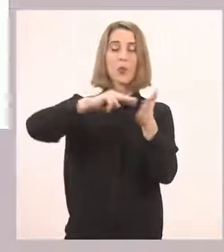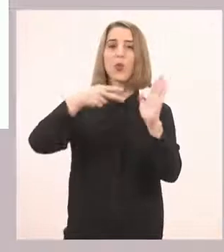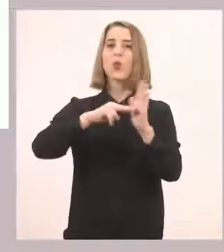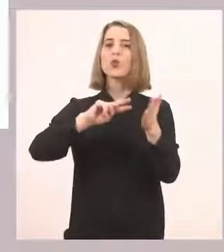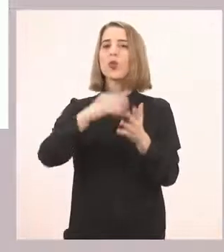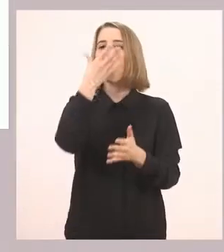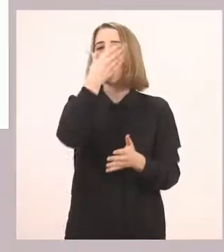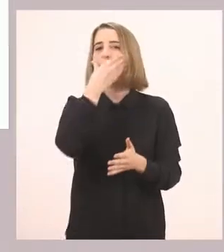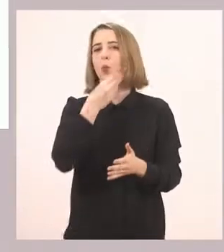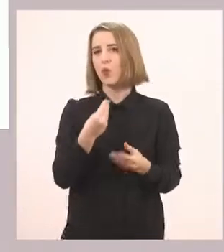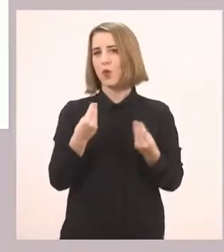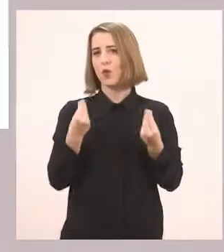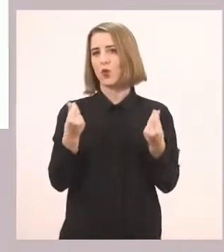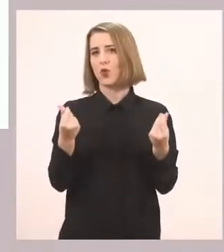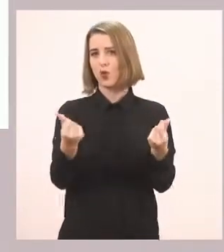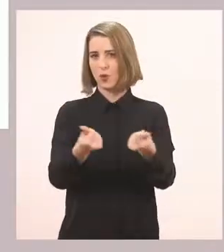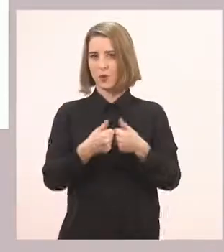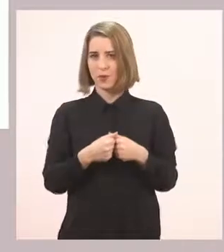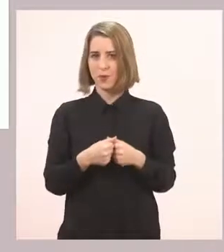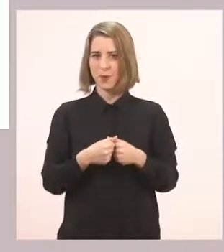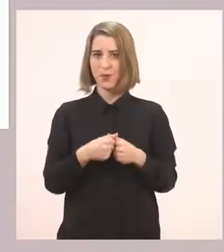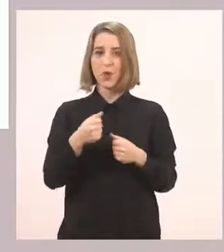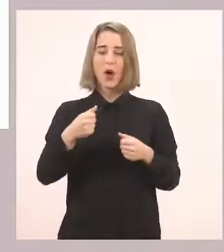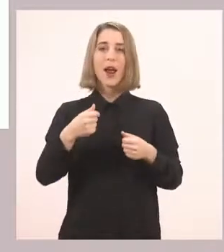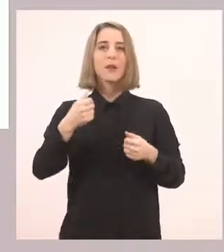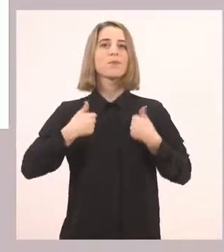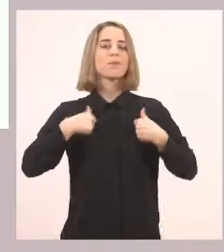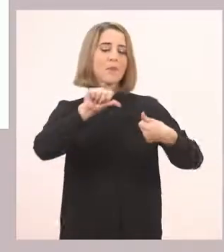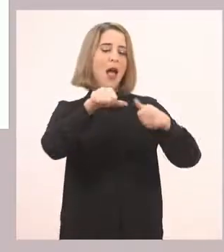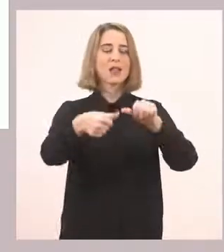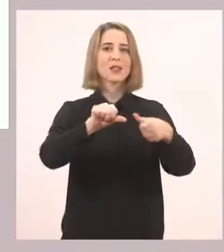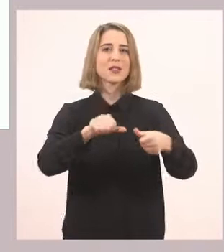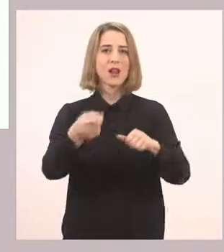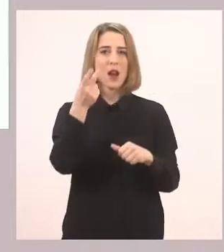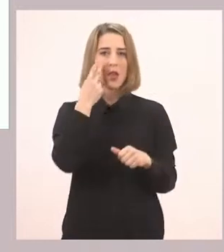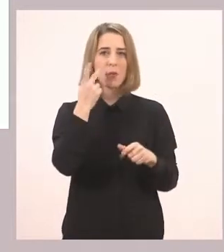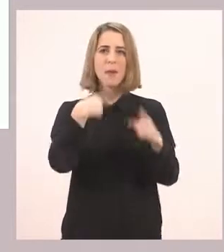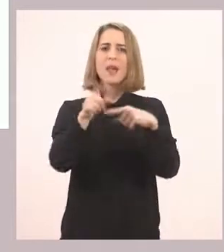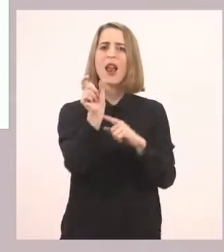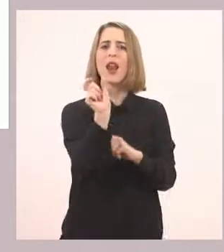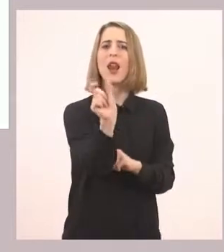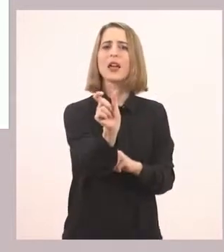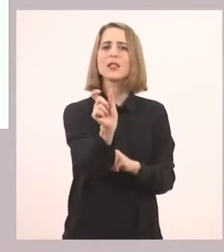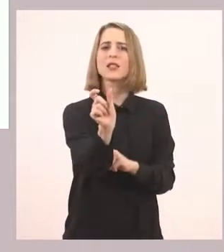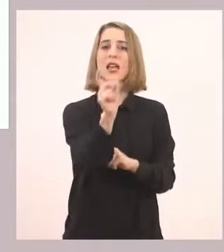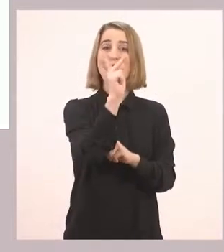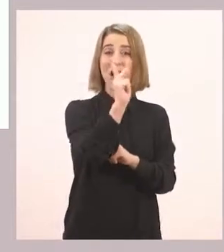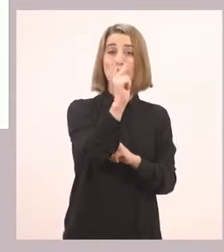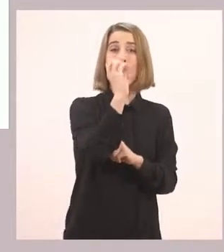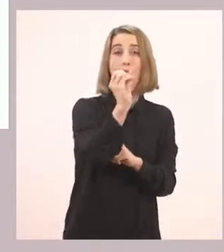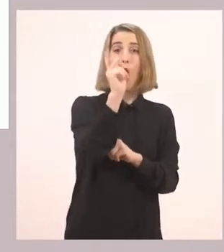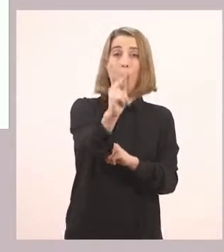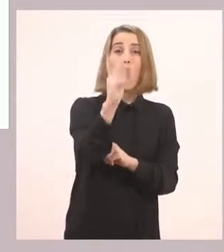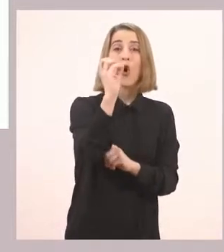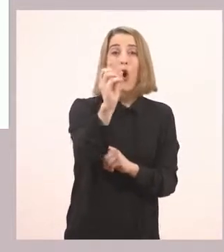όμορφα τα γραμματάκια μας. Πάμε από κάτω να δούμε το παζλ που έχει. Ποια λεξούλα γράφει εδώ πέρα, τι γράφει. Γράφει